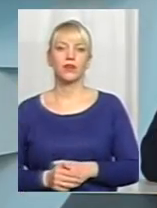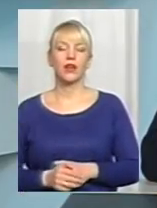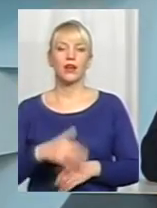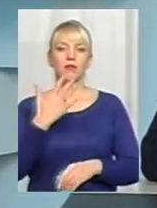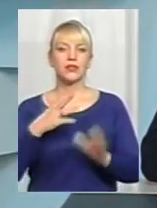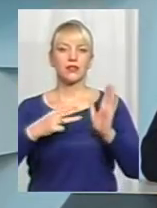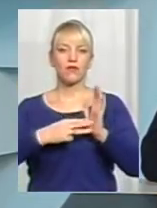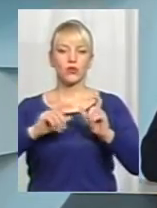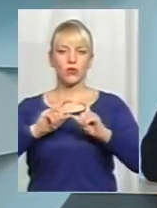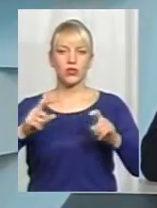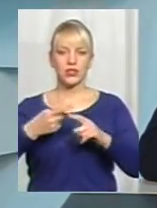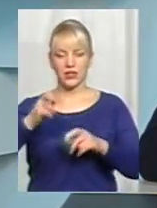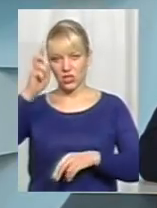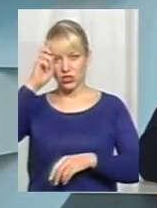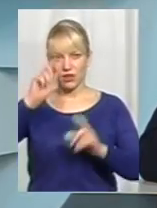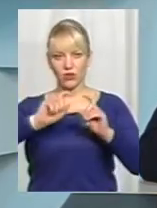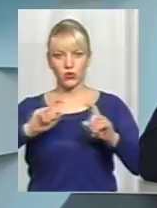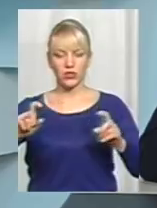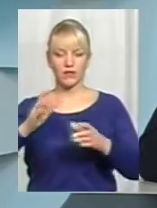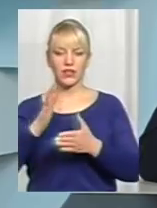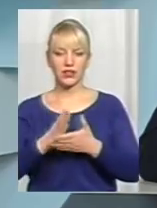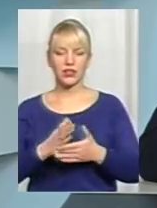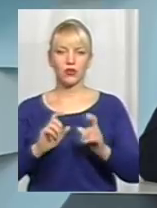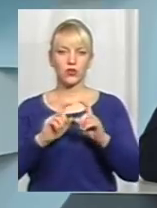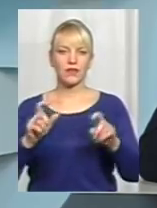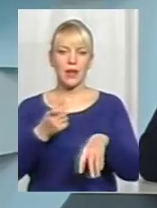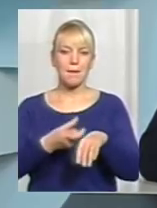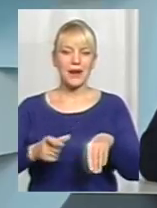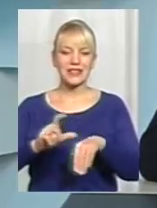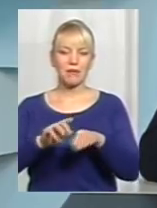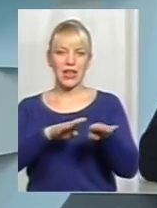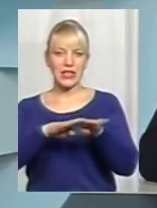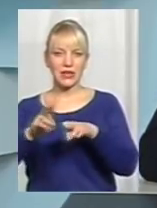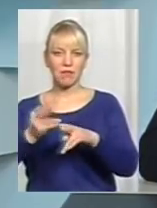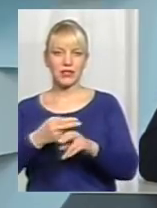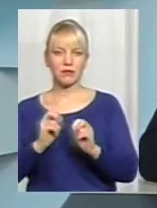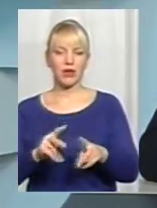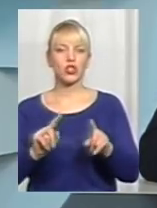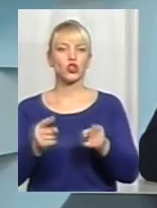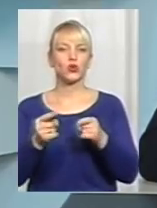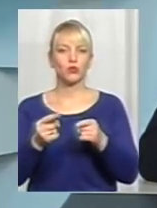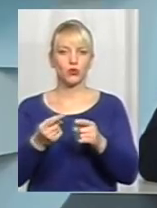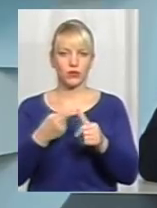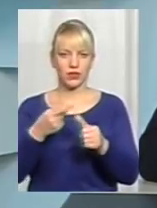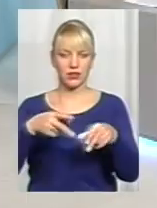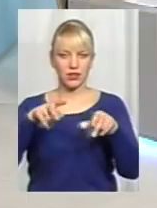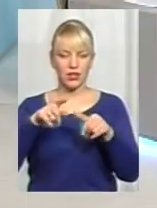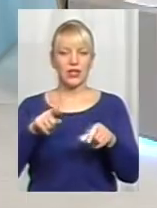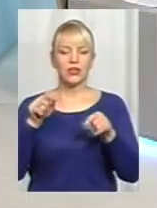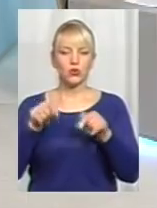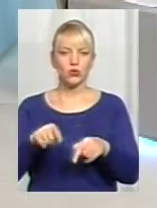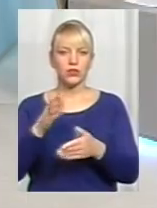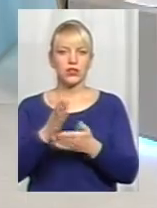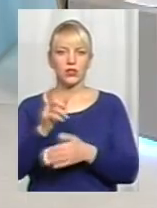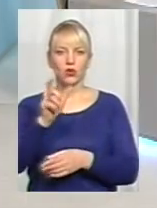58 установ, це державна установа, є установою максимального рівня безпеки. Чому максимальна рівня безпеки? В даній установі відбувають покарання особи,